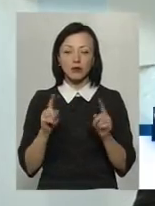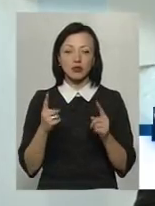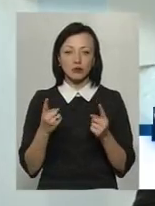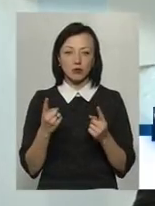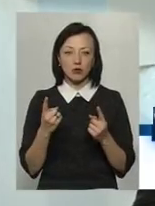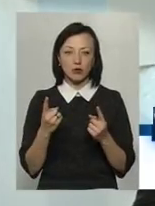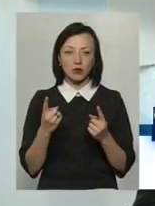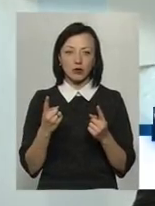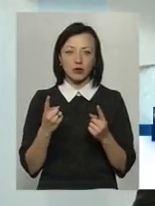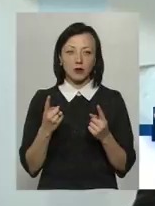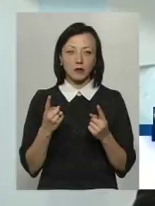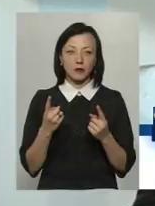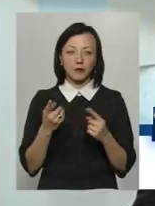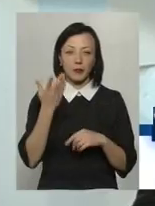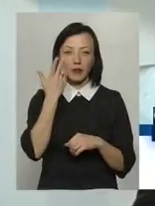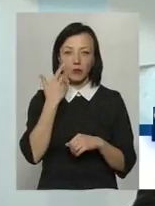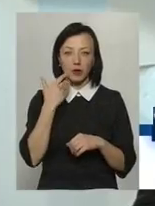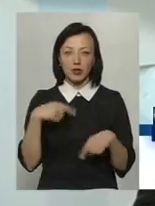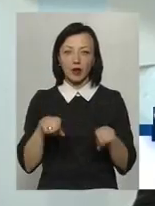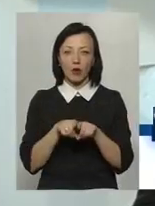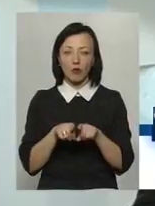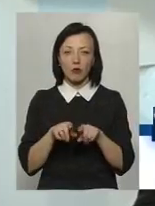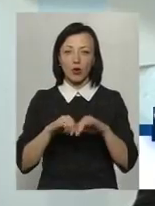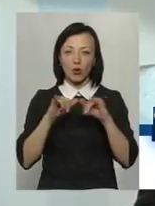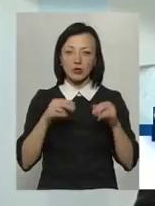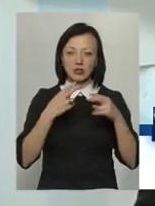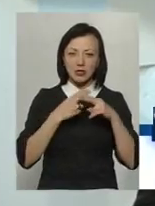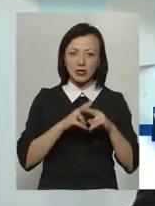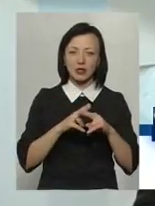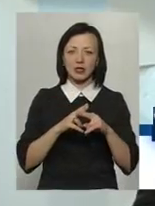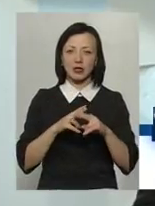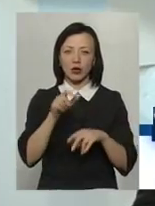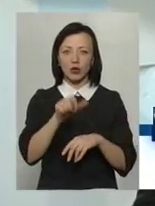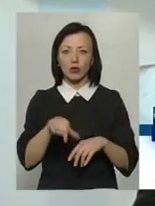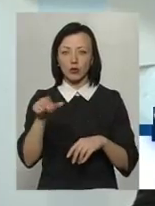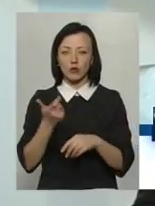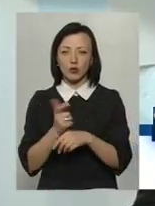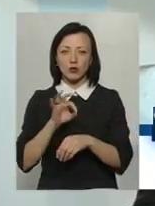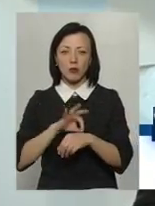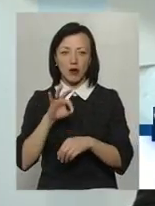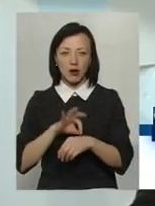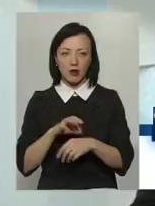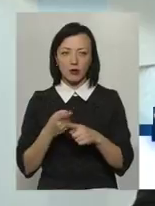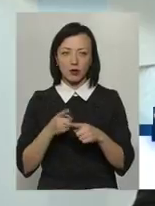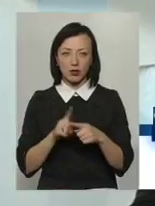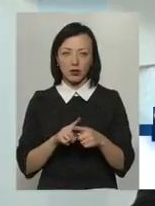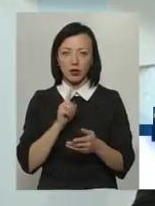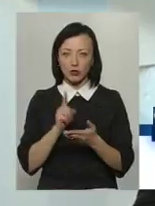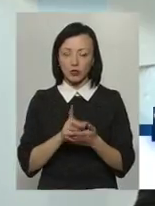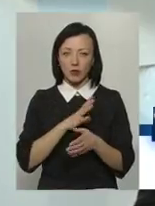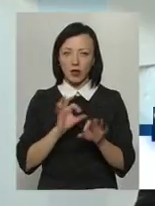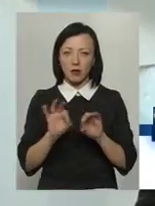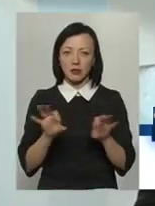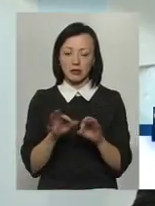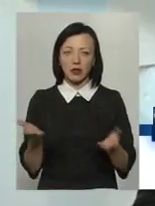при такому рості техніки люди більше боліють. Ну, дозволі бути об